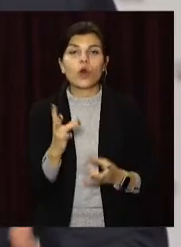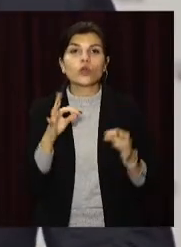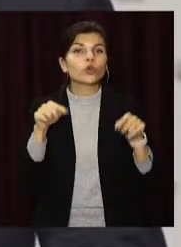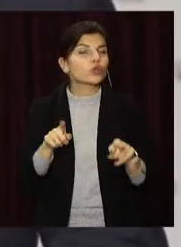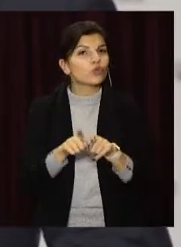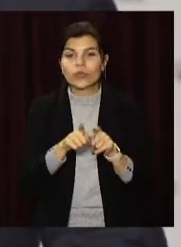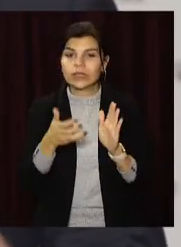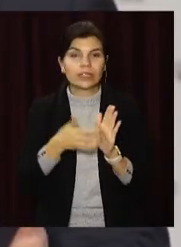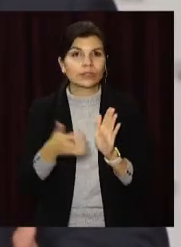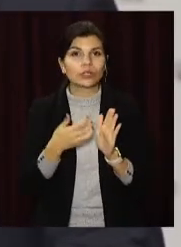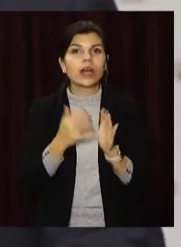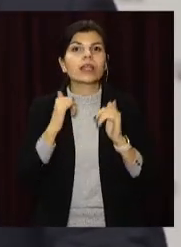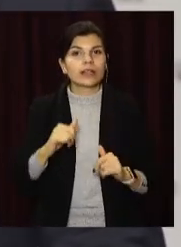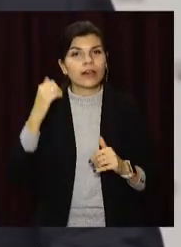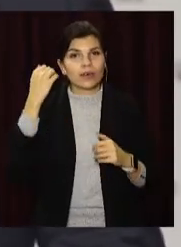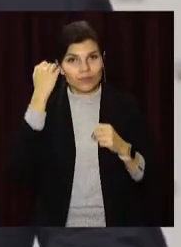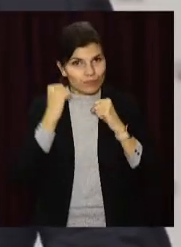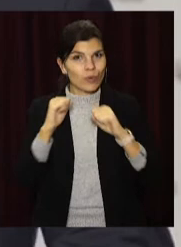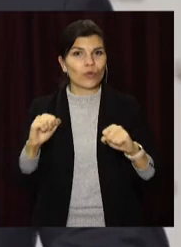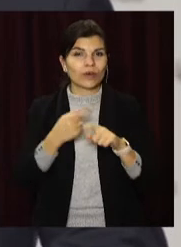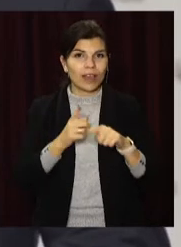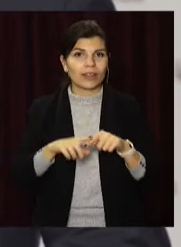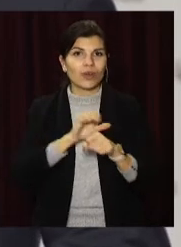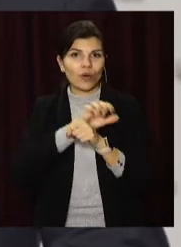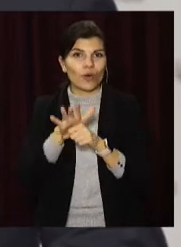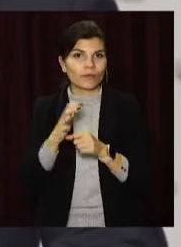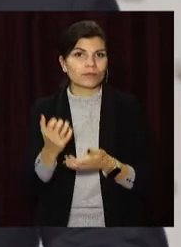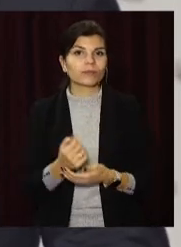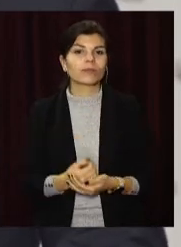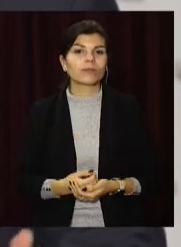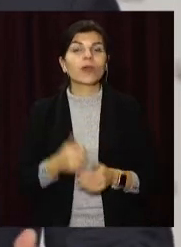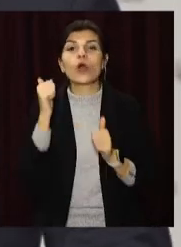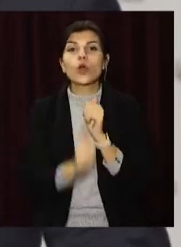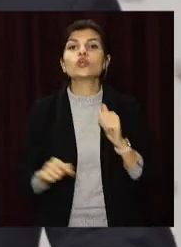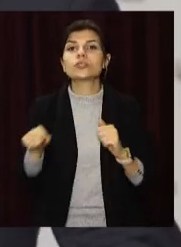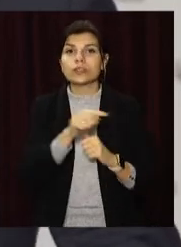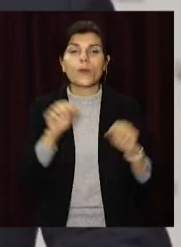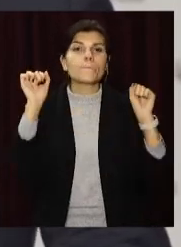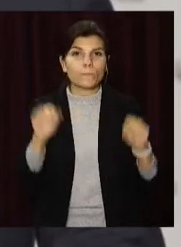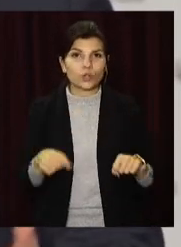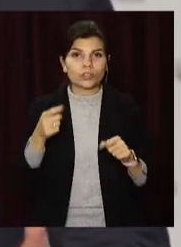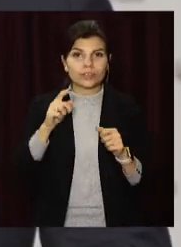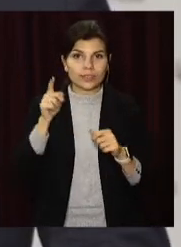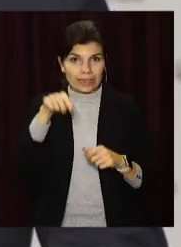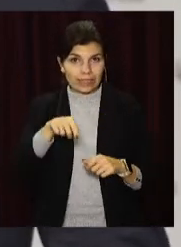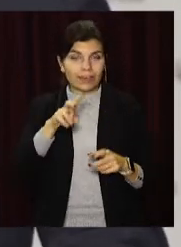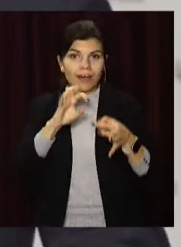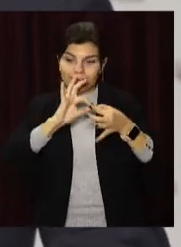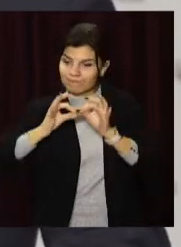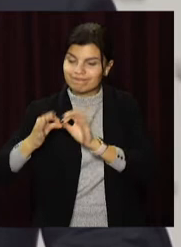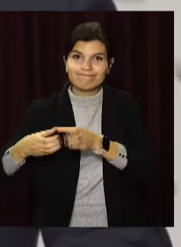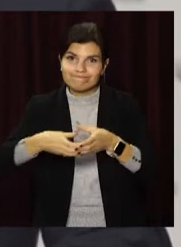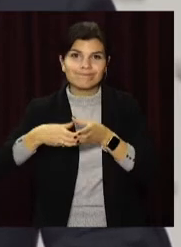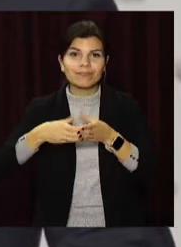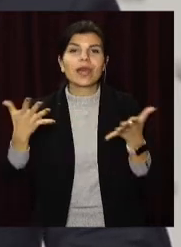цього ще недостатньо для подолання епідемії коронавірусної хвороби. Кожен з нас може стати тим об'єднуючим ланцюжком,